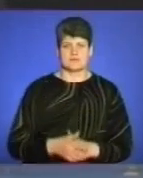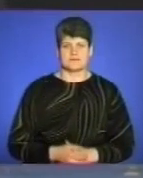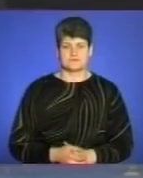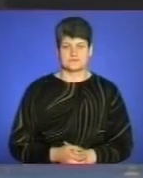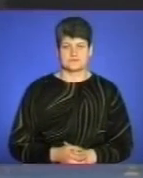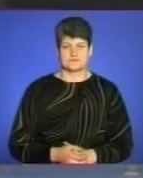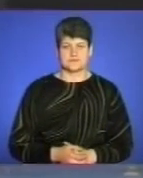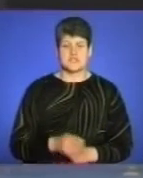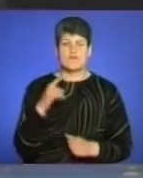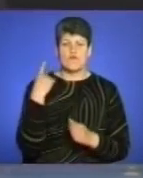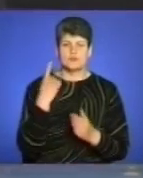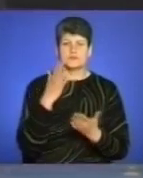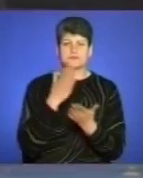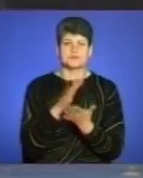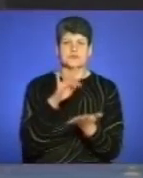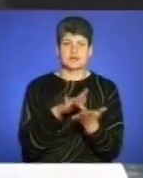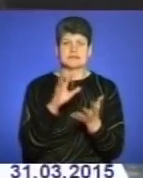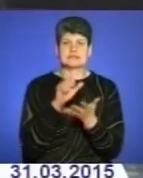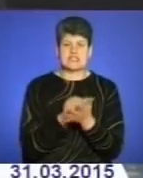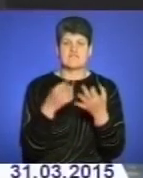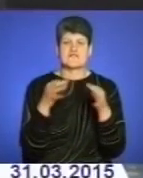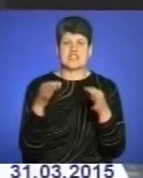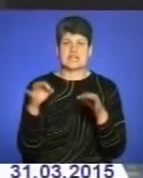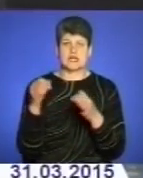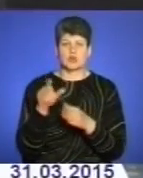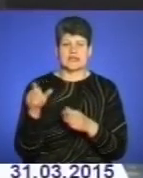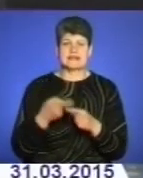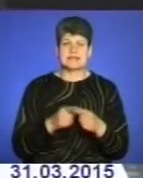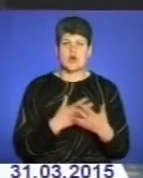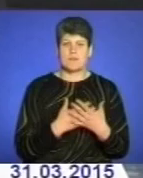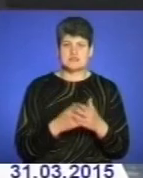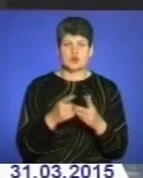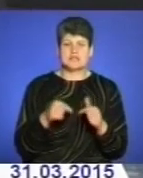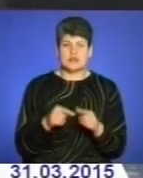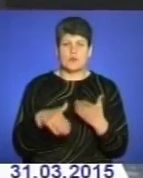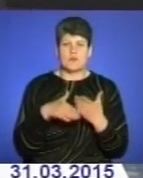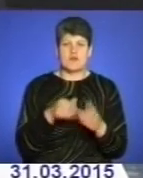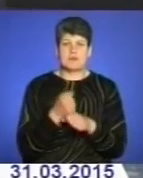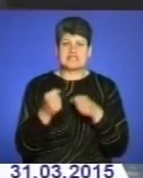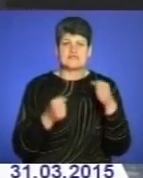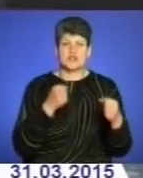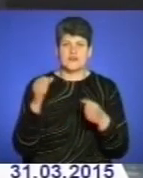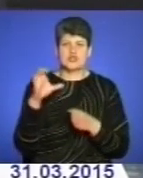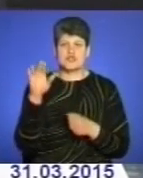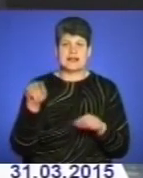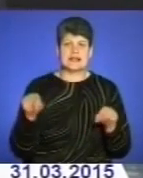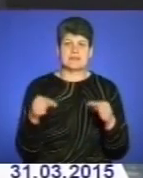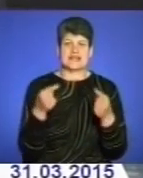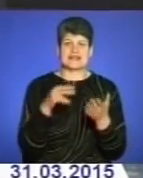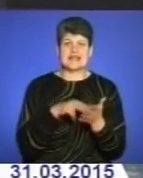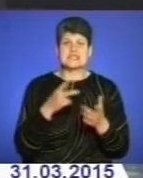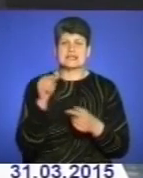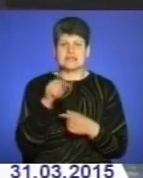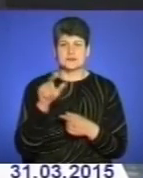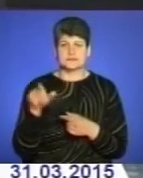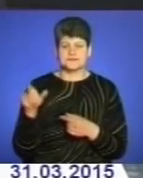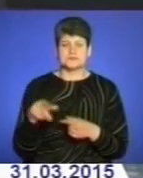В області діє Центр зайнятості вільних людей. Ця громадська організація допомагає у працевлаштуванні та соціальній реабілітації тим громадянам